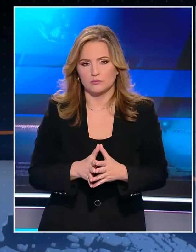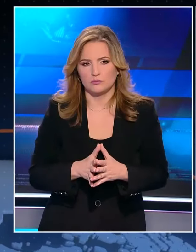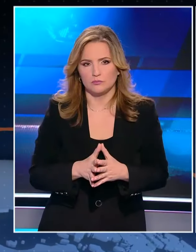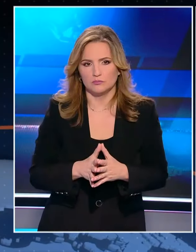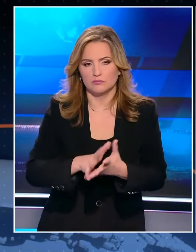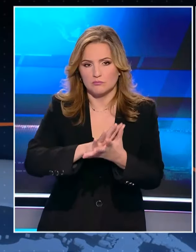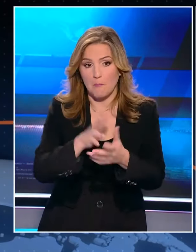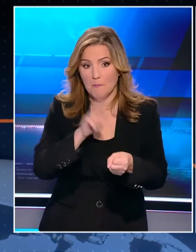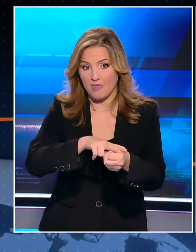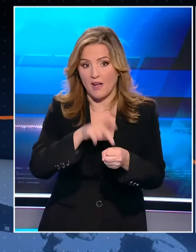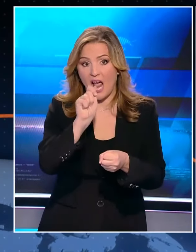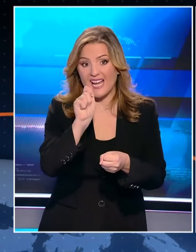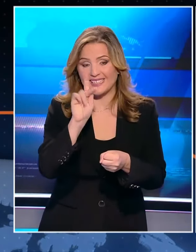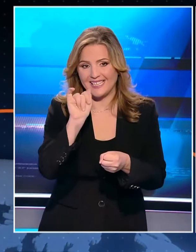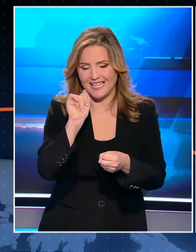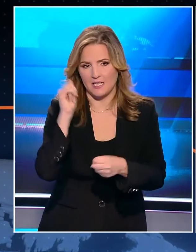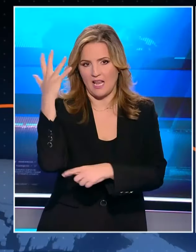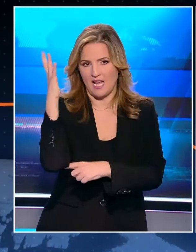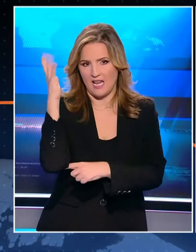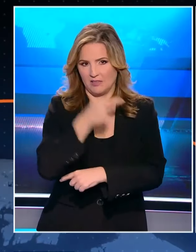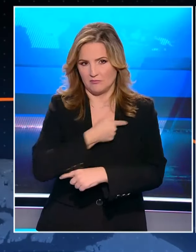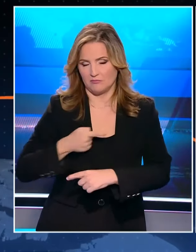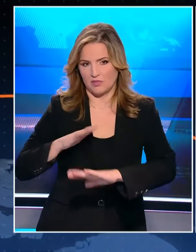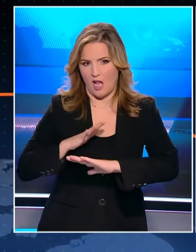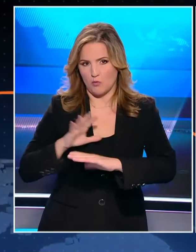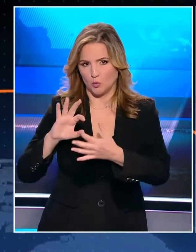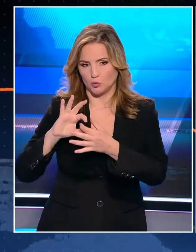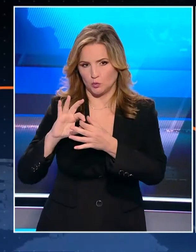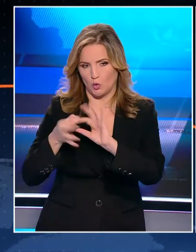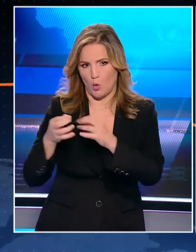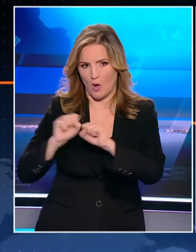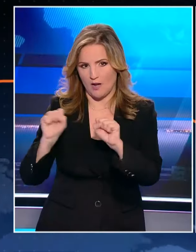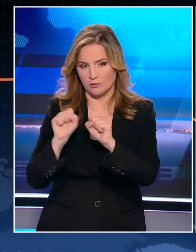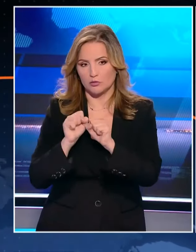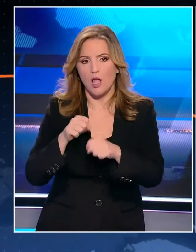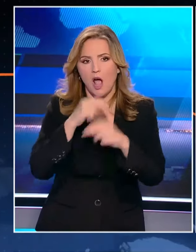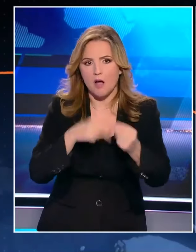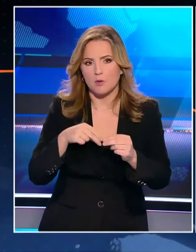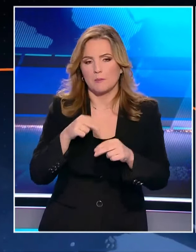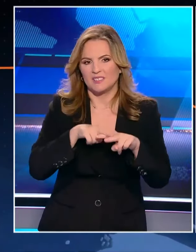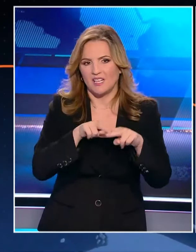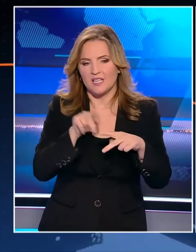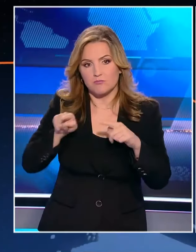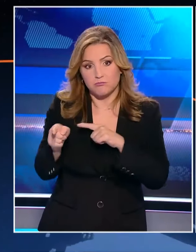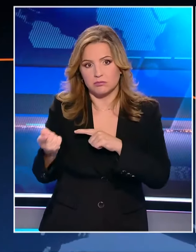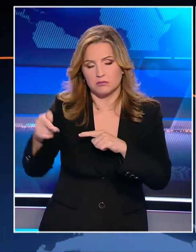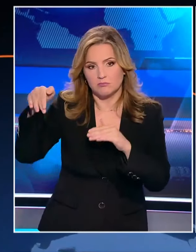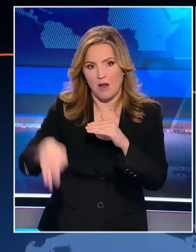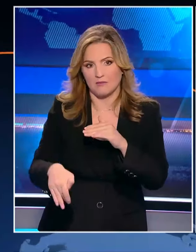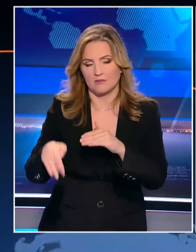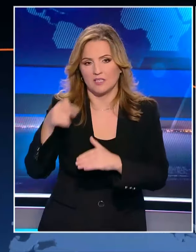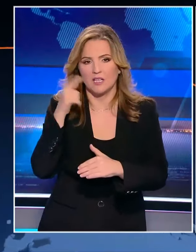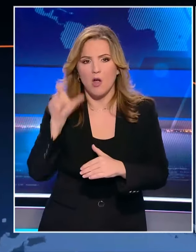εξουδετέρωση και του Ακήλ, το Ισραήλ ακροτηρίασε τυχές πολλά. Ο Ιμπρέ Μακήλ, γνωστός και ως παγκόσμιος τρομοκράτης, είχε